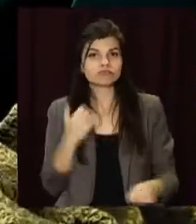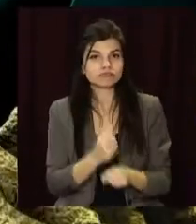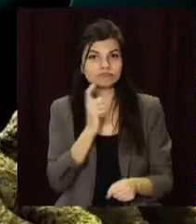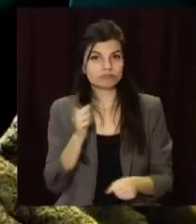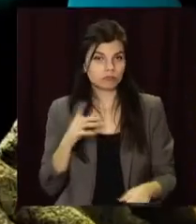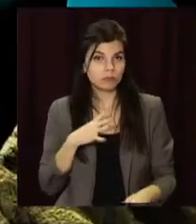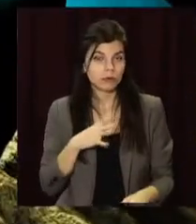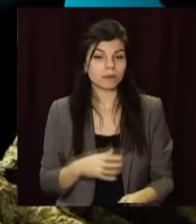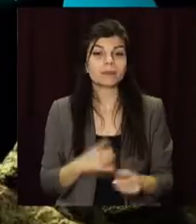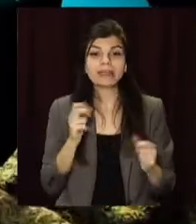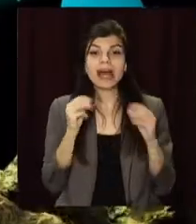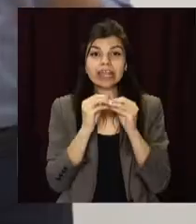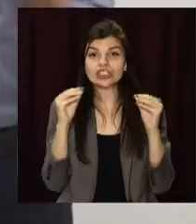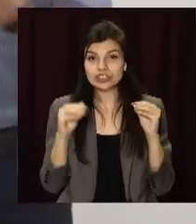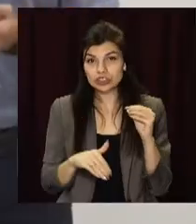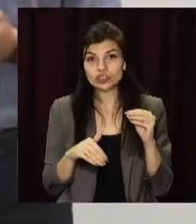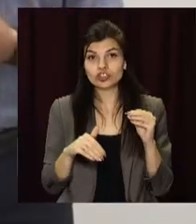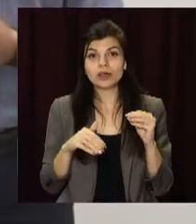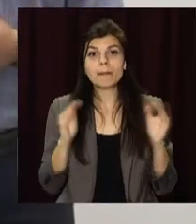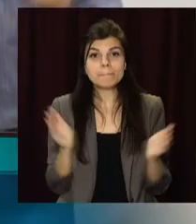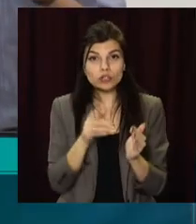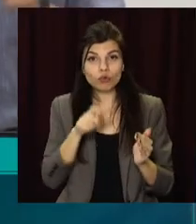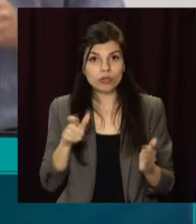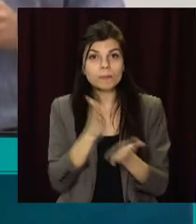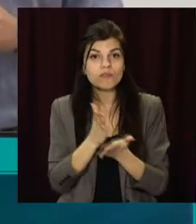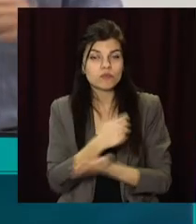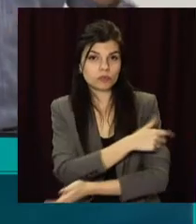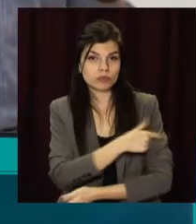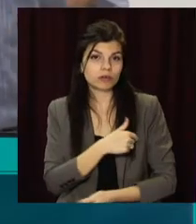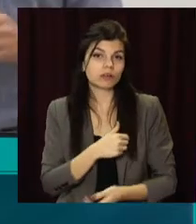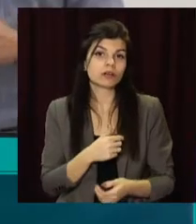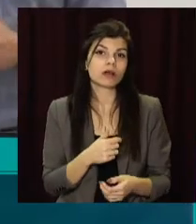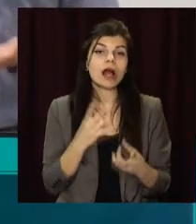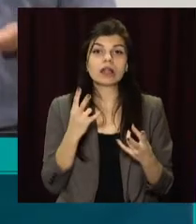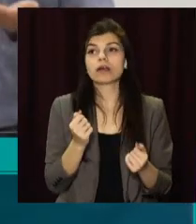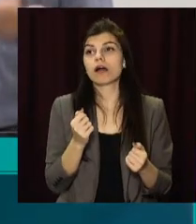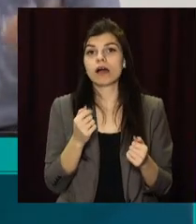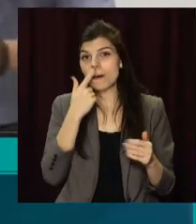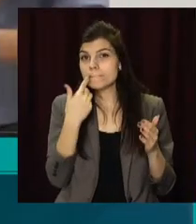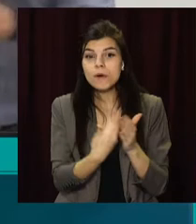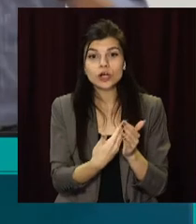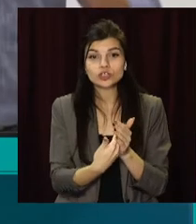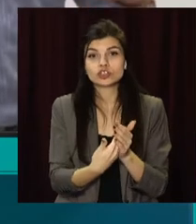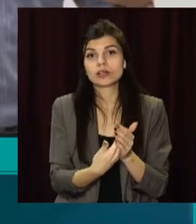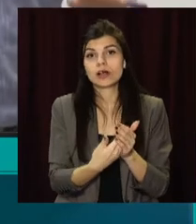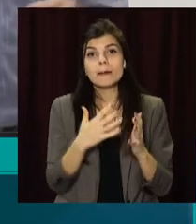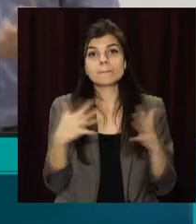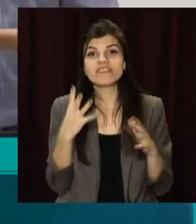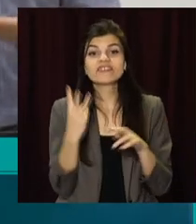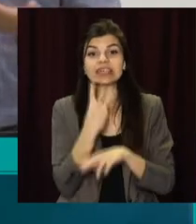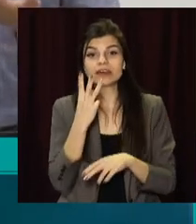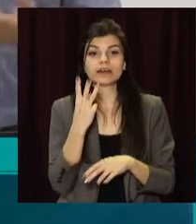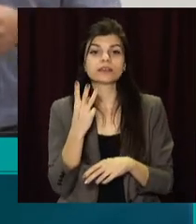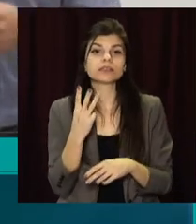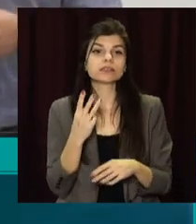це результат карантинних обмежень. На 10 тисяч менше людей перебуває в лікарнях. На майже